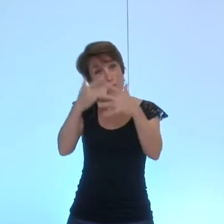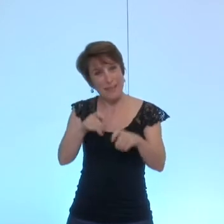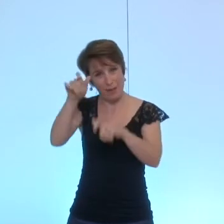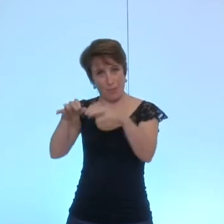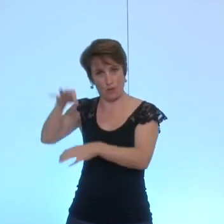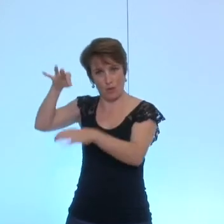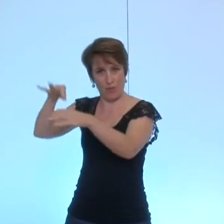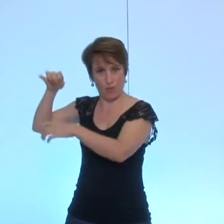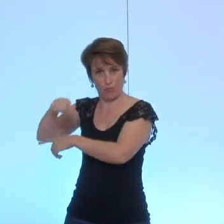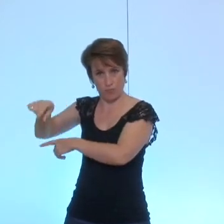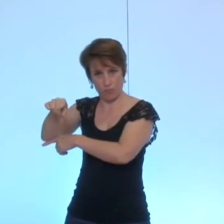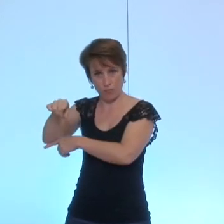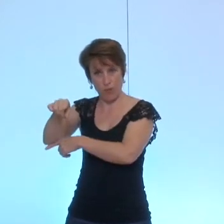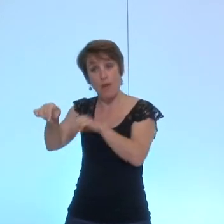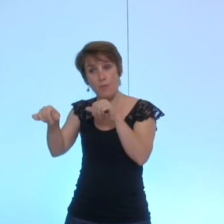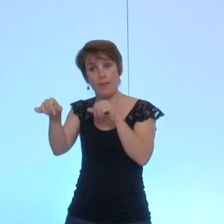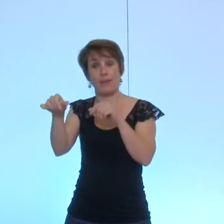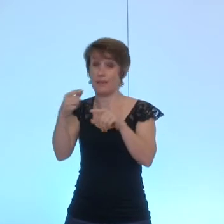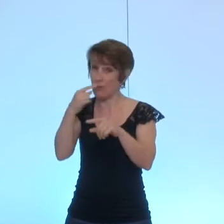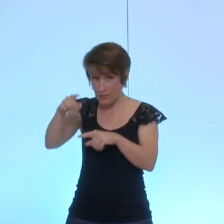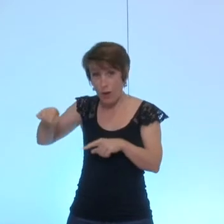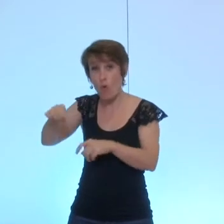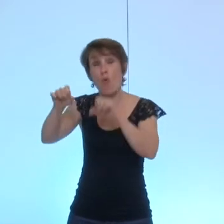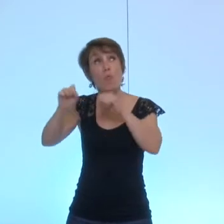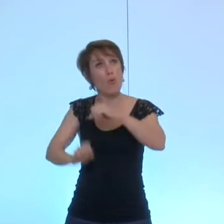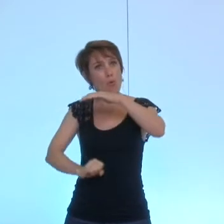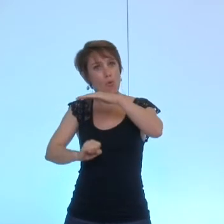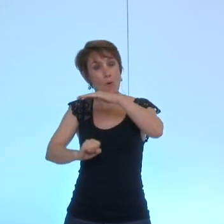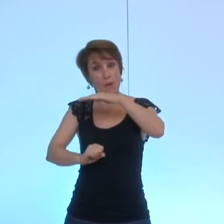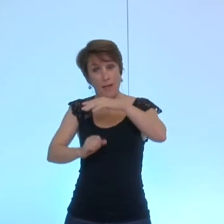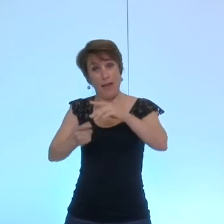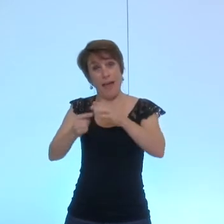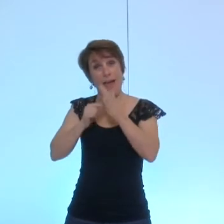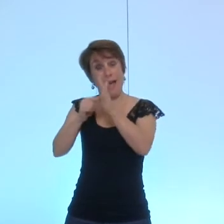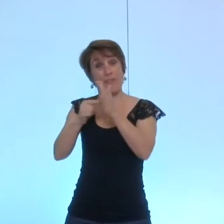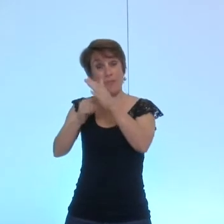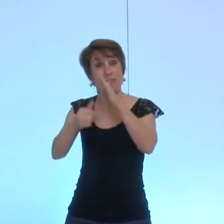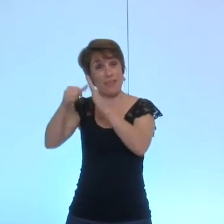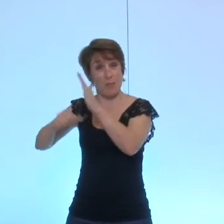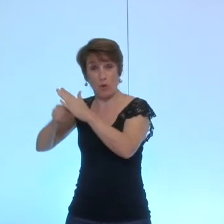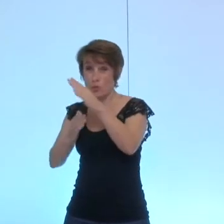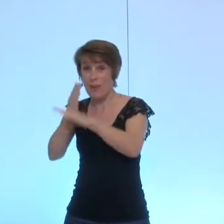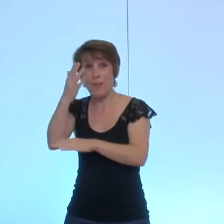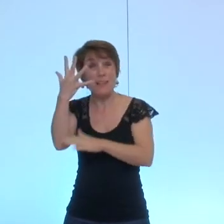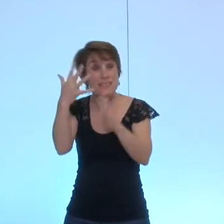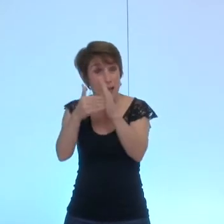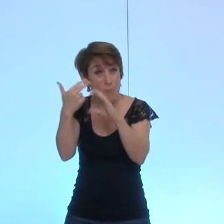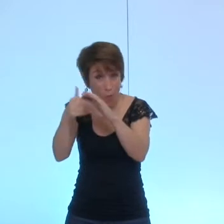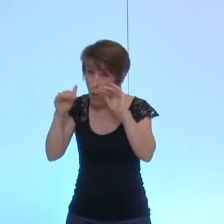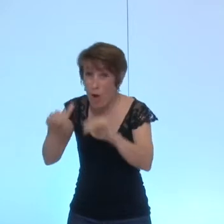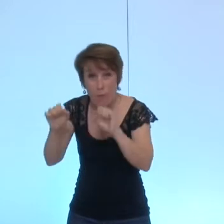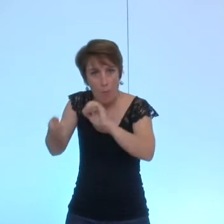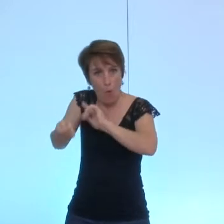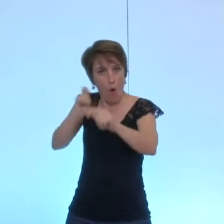perçoivent plus de 5000 euros d'indemnités mensuelles, effectivement, il n'y a de quoi choquer et